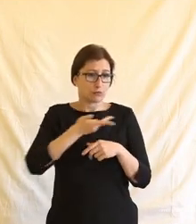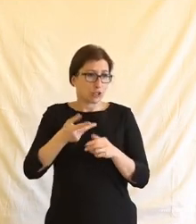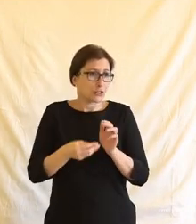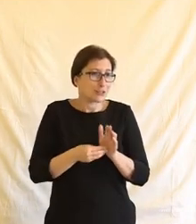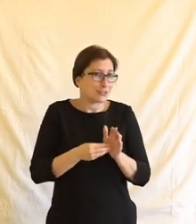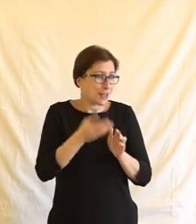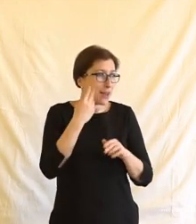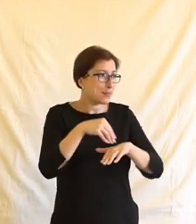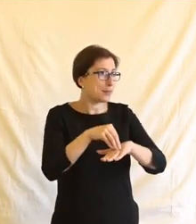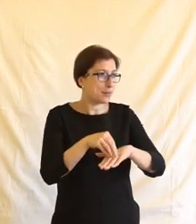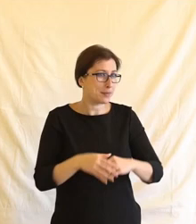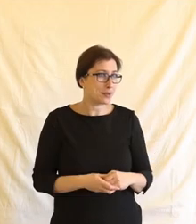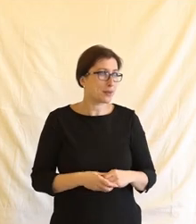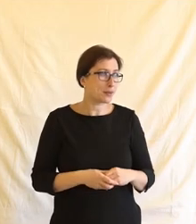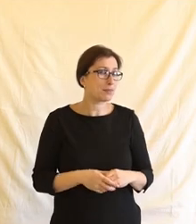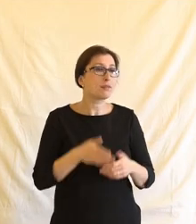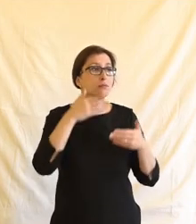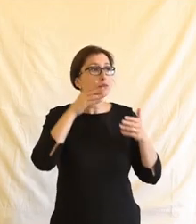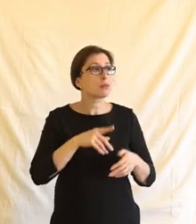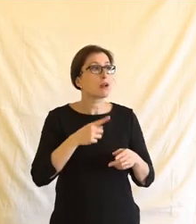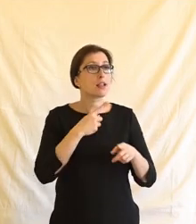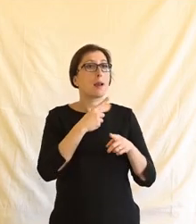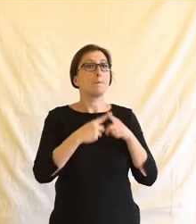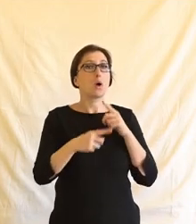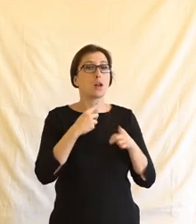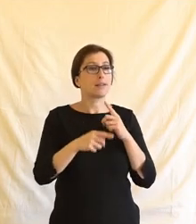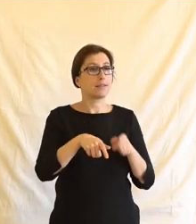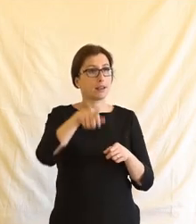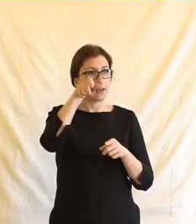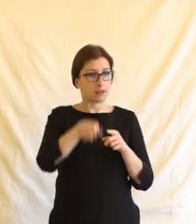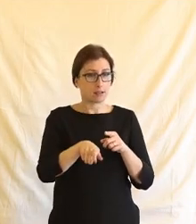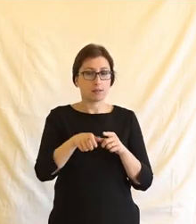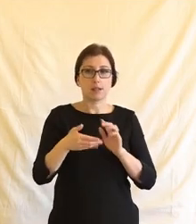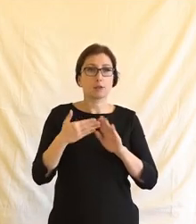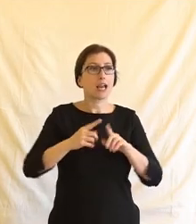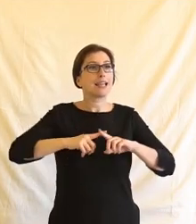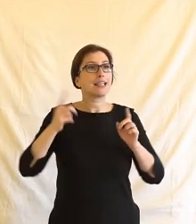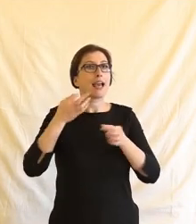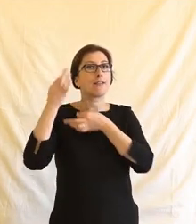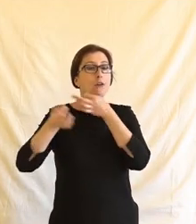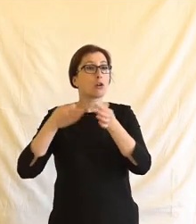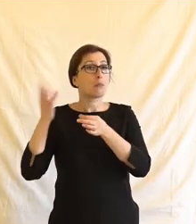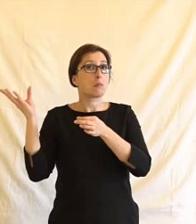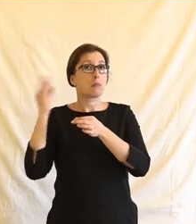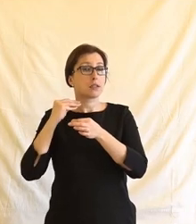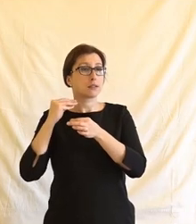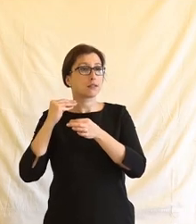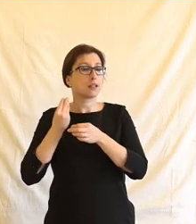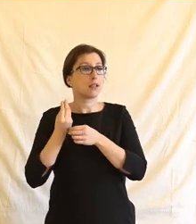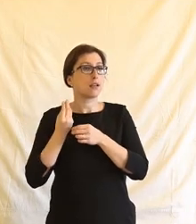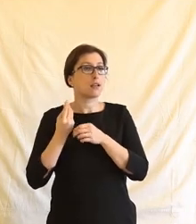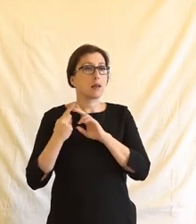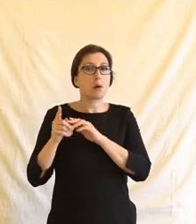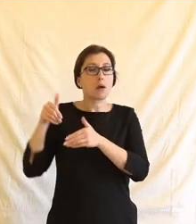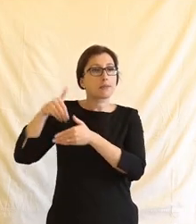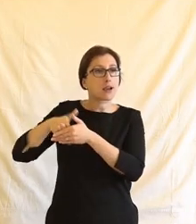nezaznělo ve chvíli, kdy ten politik má určitý, třeba i jiný druh informací, může mít třeba nějaké